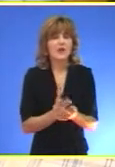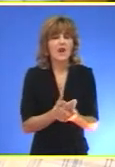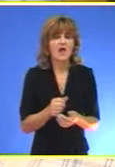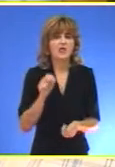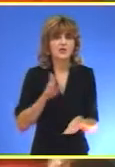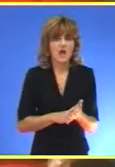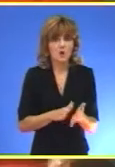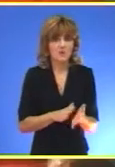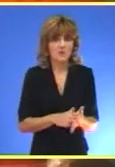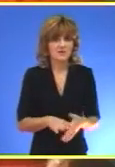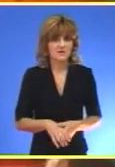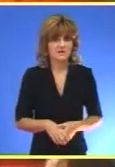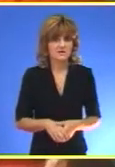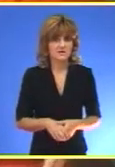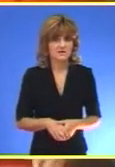argumente